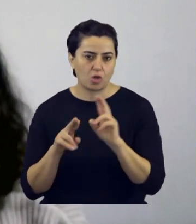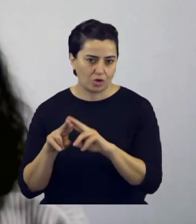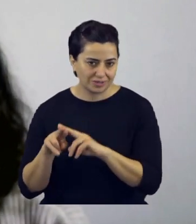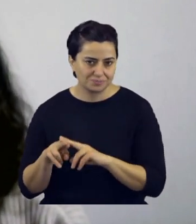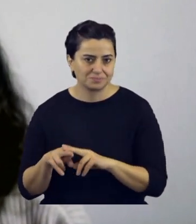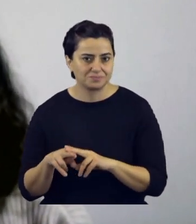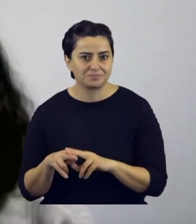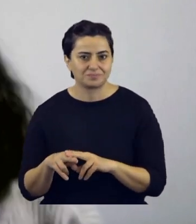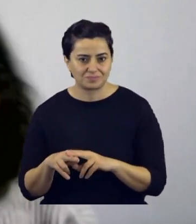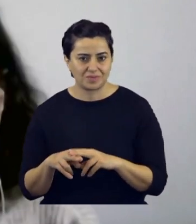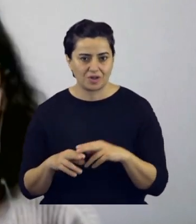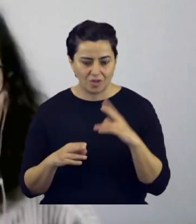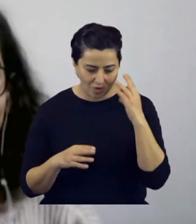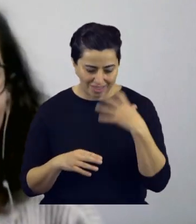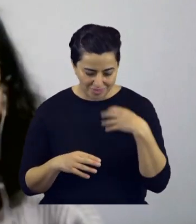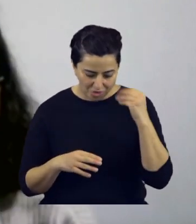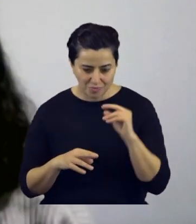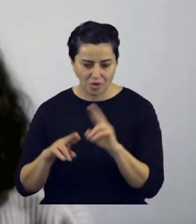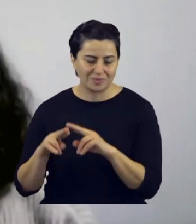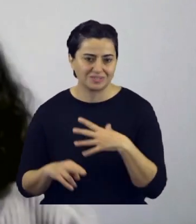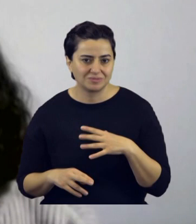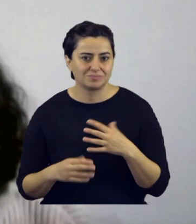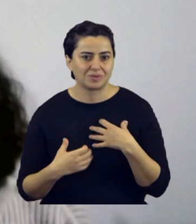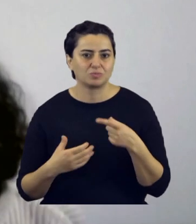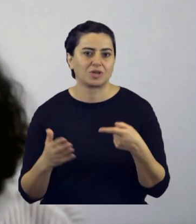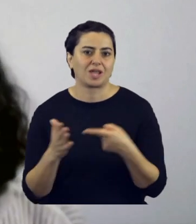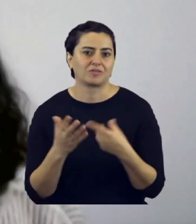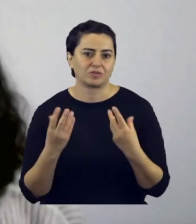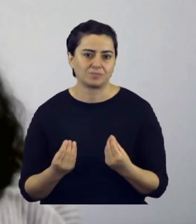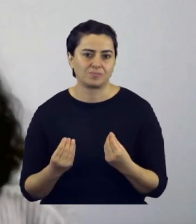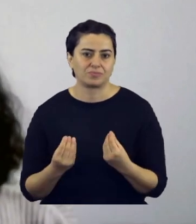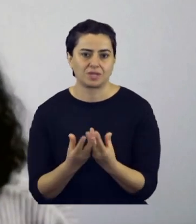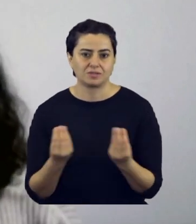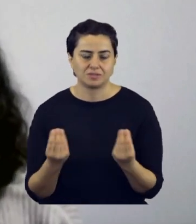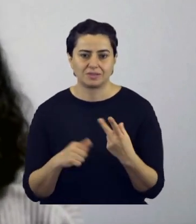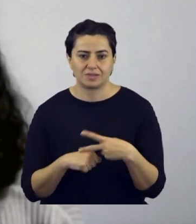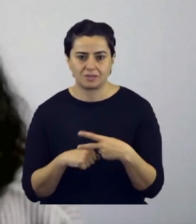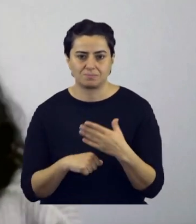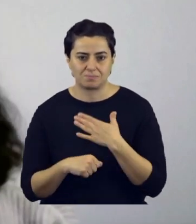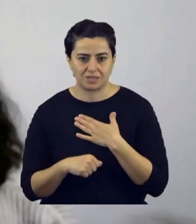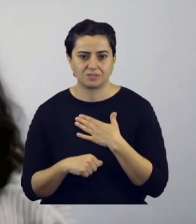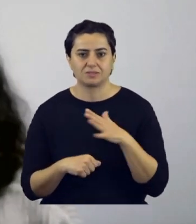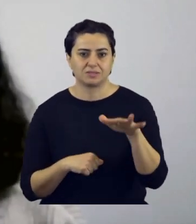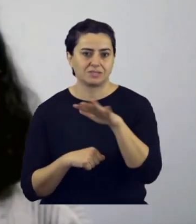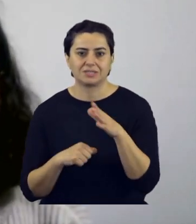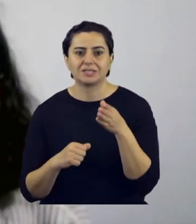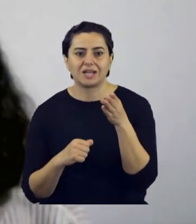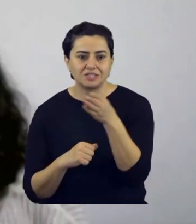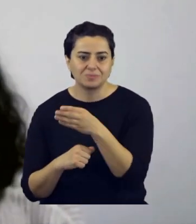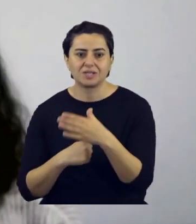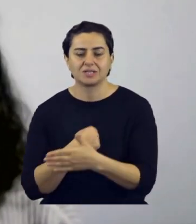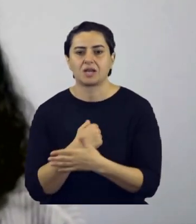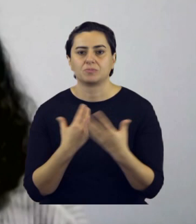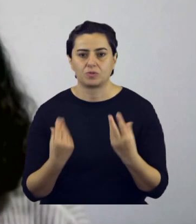öğretmiştim. Öğrendikten hemen sonra. Benim amacım da bu olduğunu düşündüm. Birçok şey denedim. Ben kitlelere ulaşmalıyım,